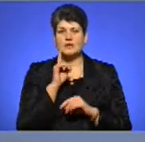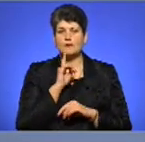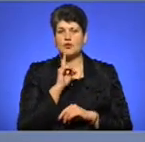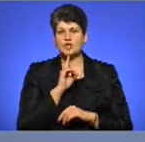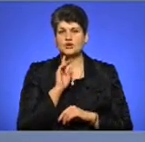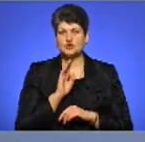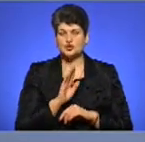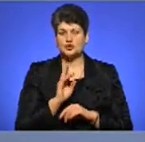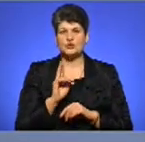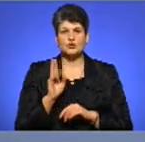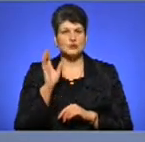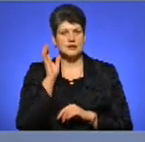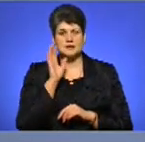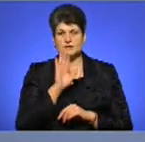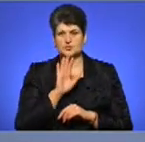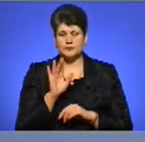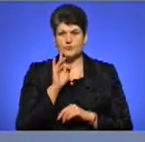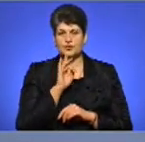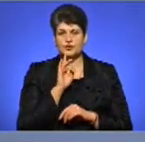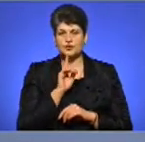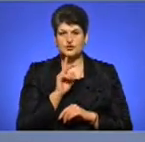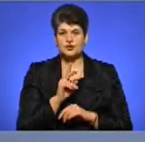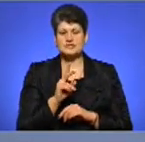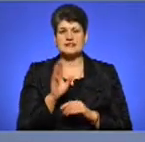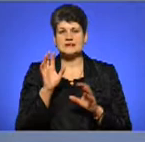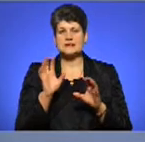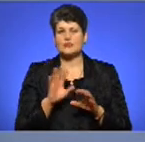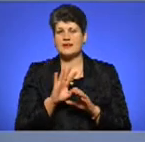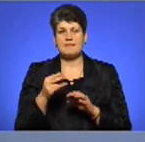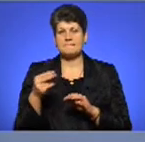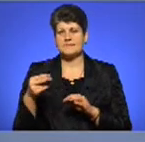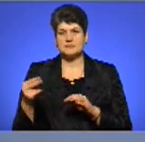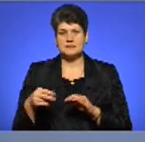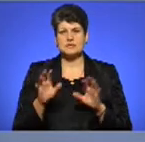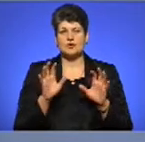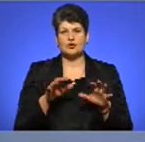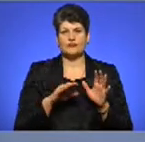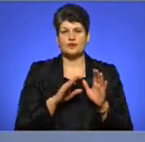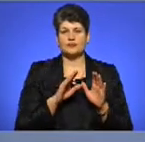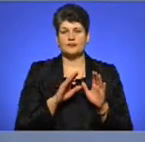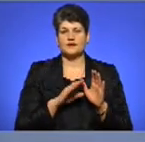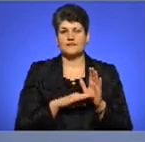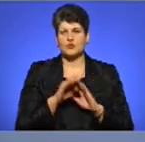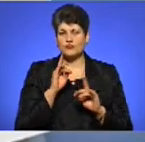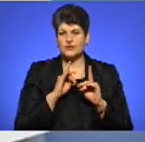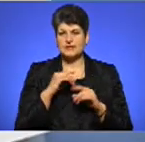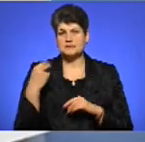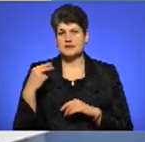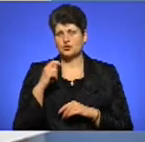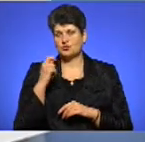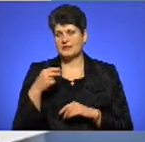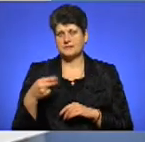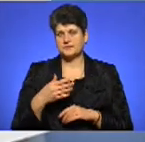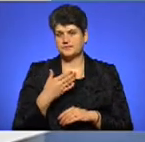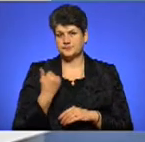ніхто не дослухався. Чому кажу поки що? Тому що закон не підписаний ні головою Верховної Ради, ні президентом України. Так далі, ми ще